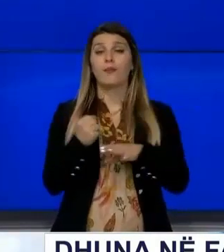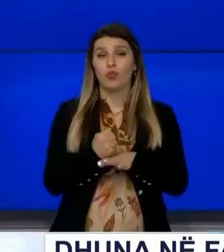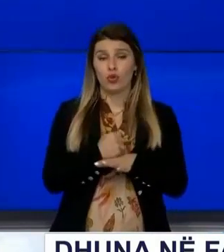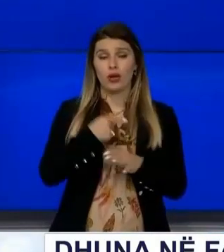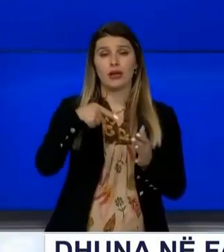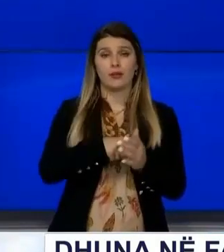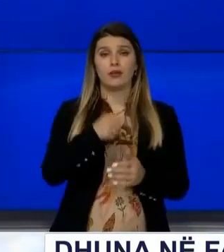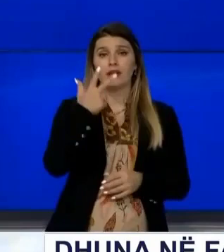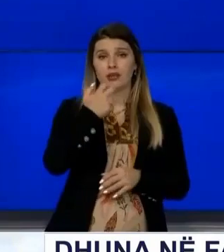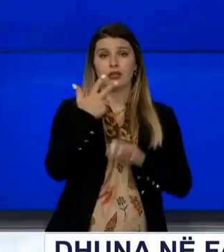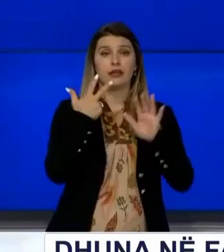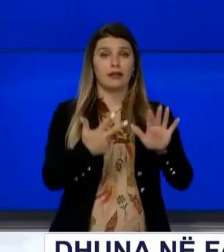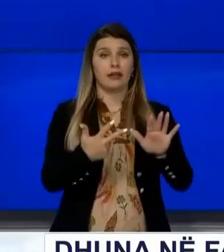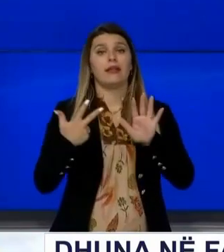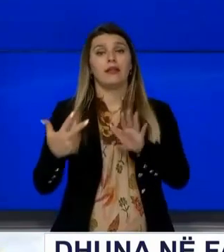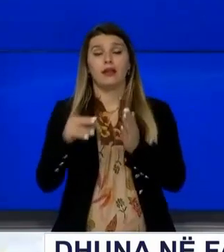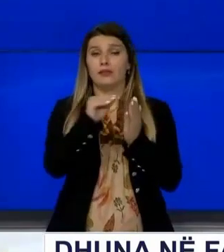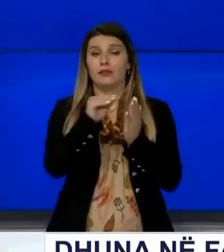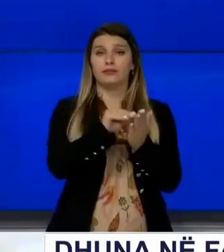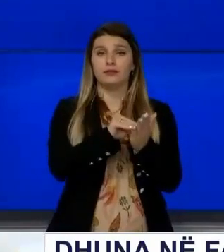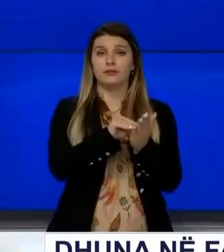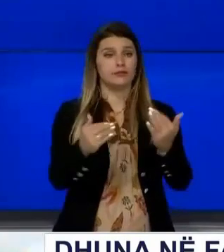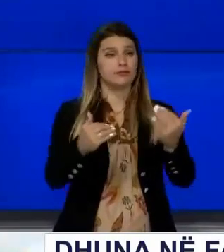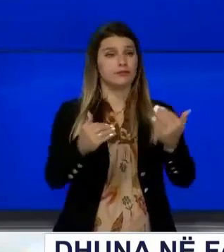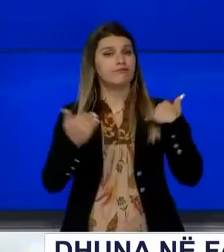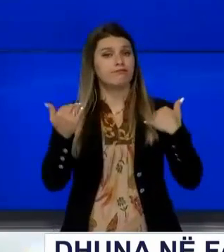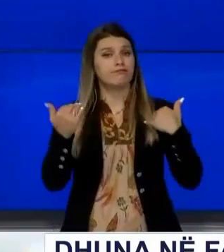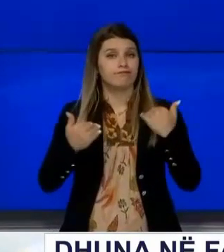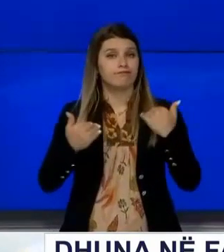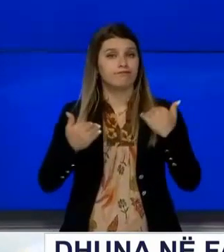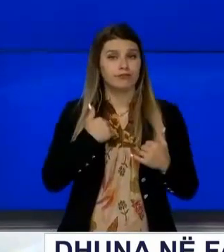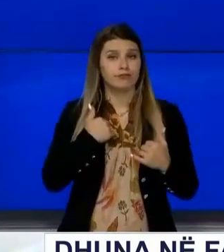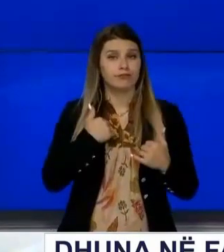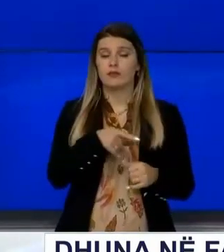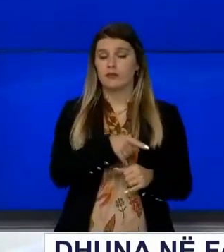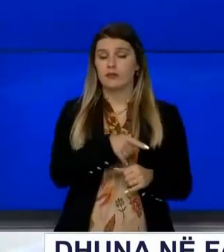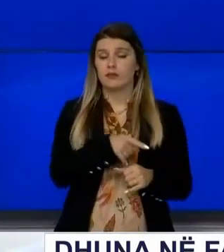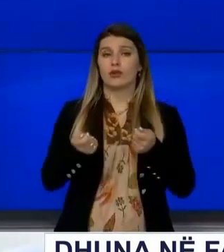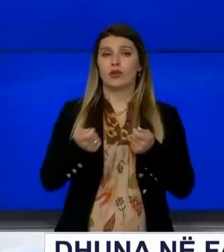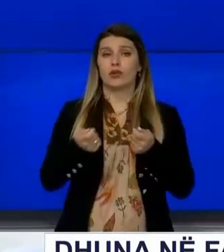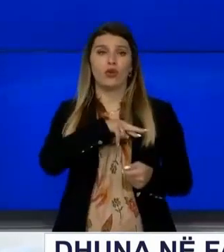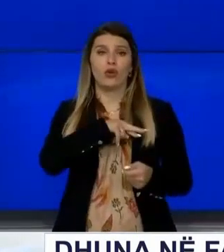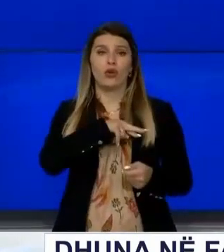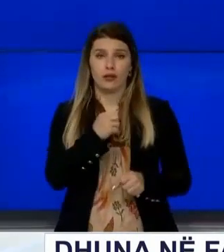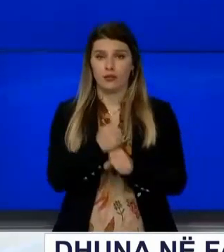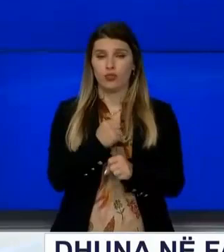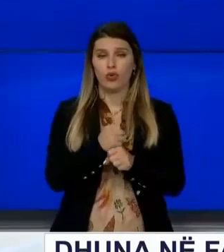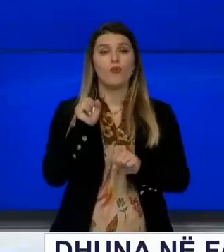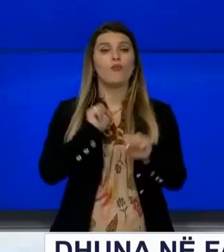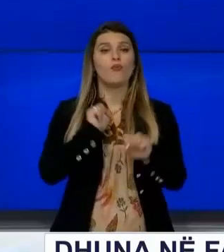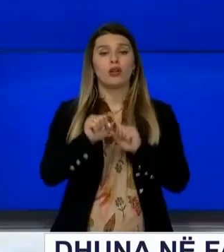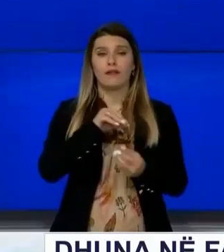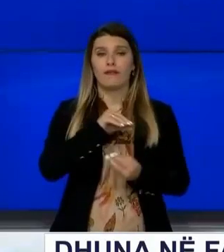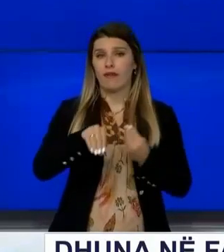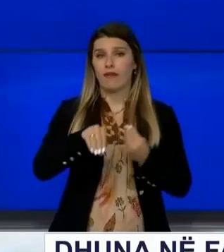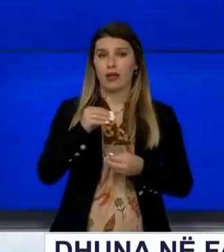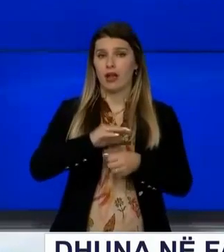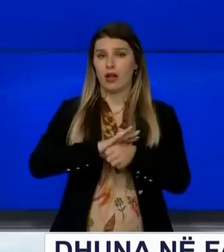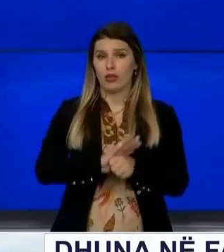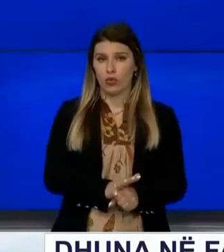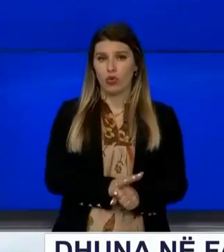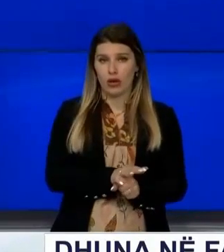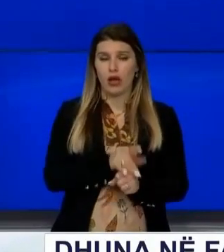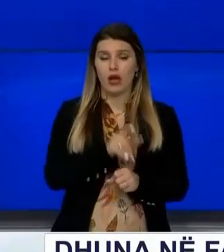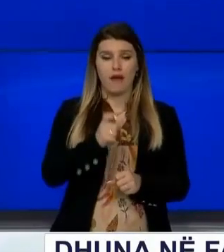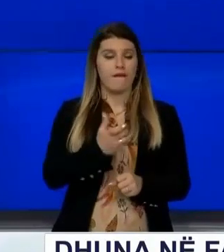1388 raste Se vendës Ministri Drecis një heret koordinatorit nacional për nëmbrojtje nga dhunëa në familje Florian Dushi